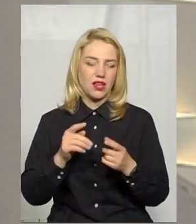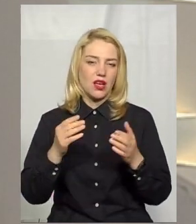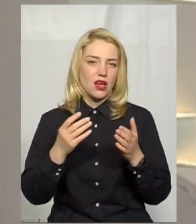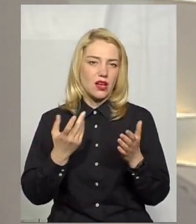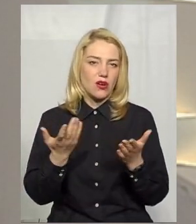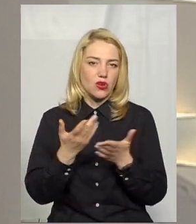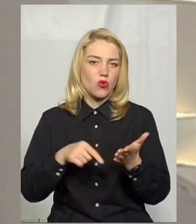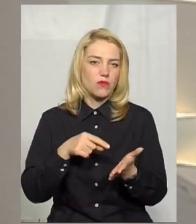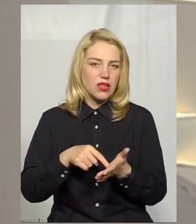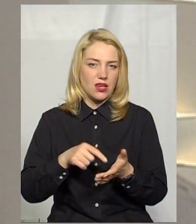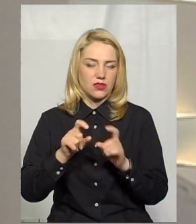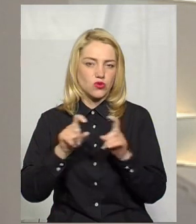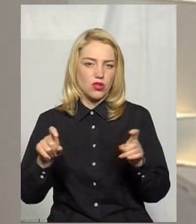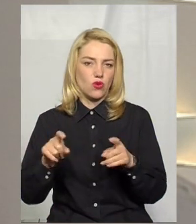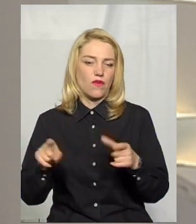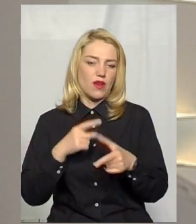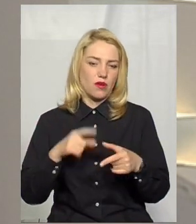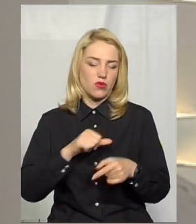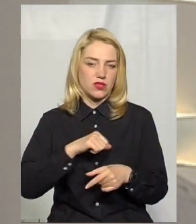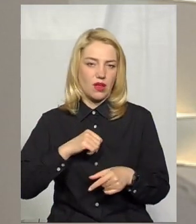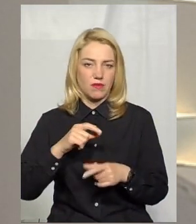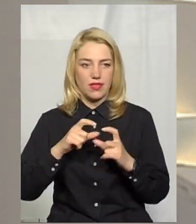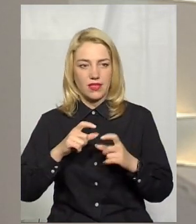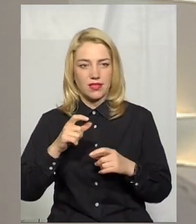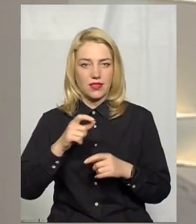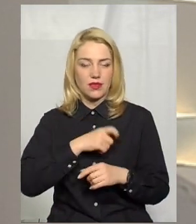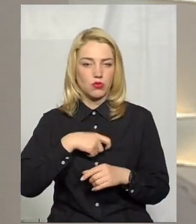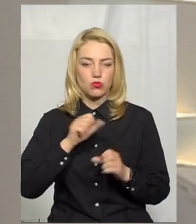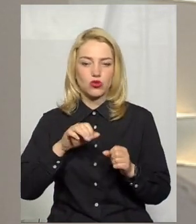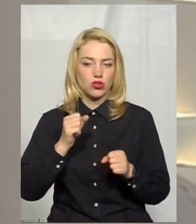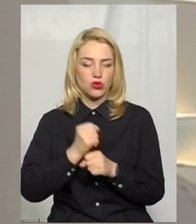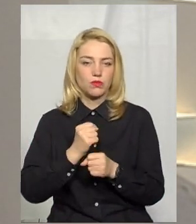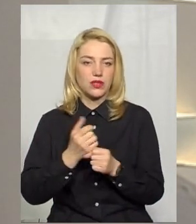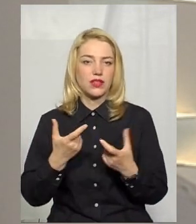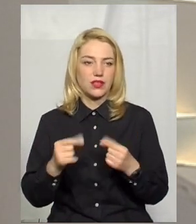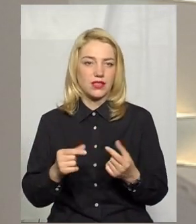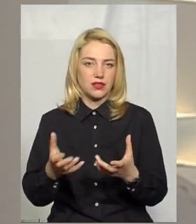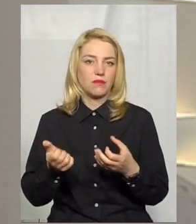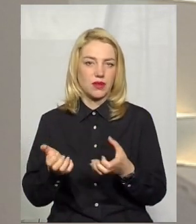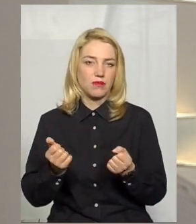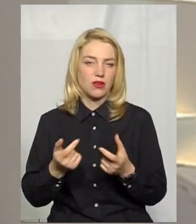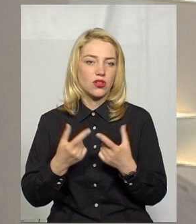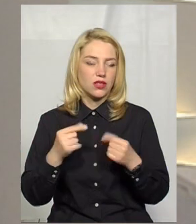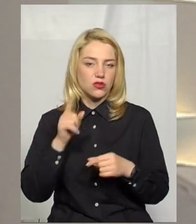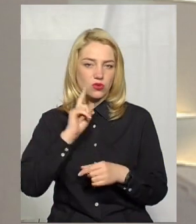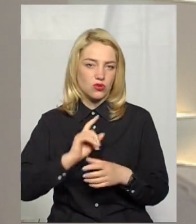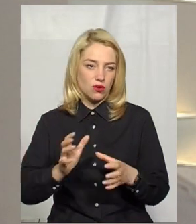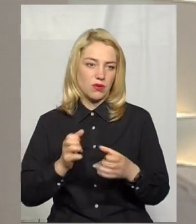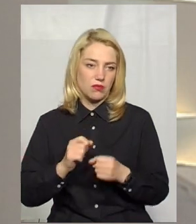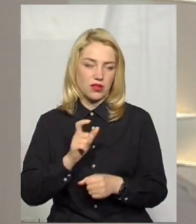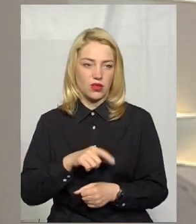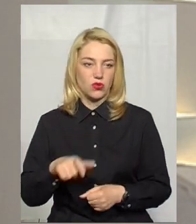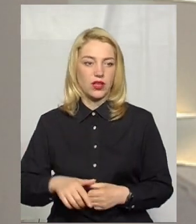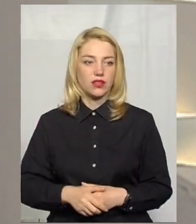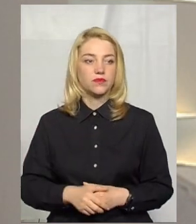установи, або сам депутат може на свій розсуд десь зробити приймальну, де йому, наприклад, зручно приймати людей. Як